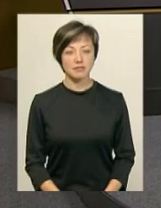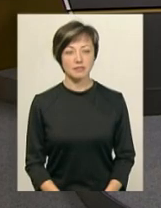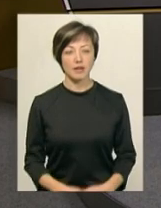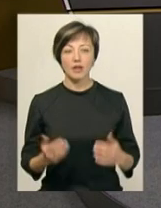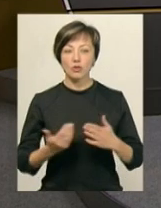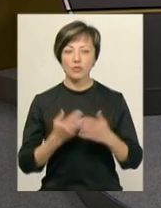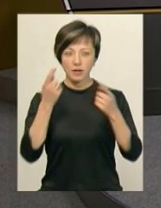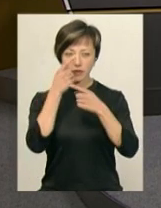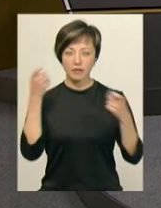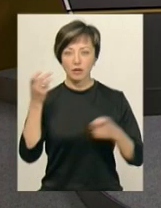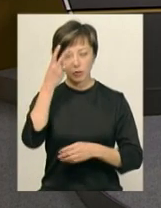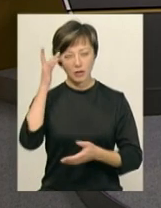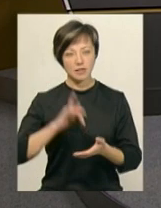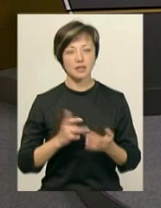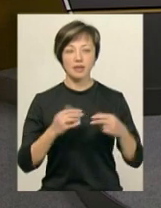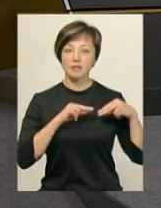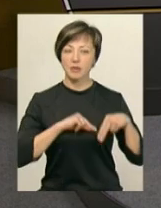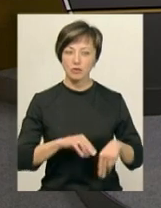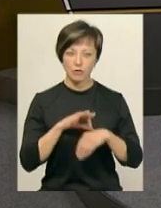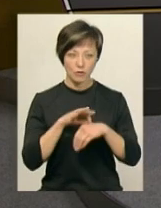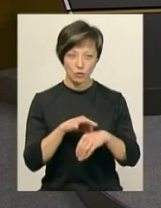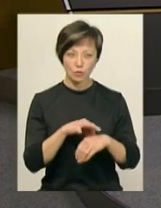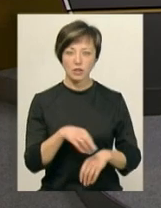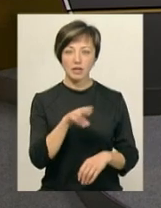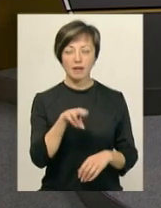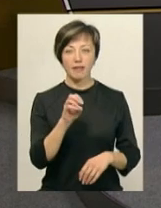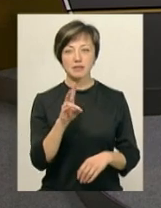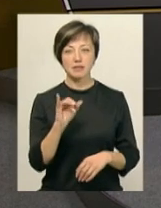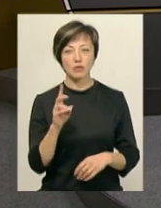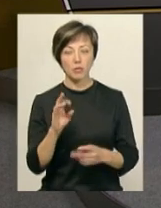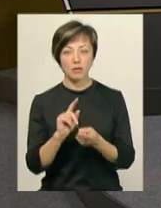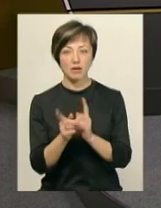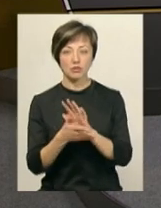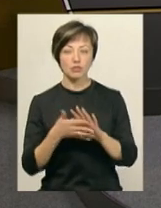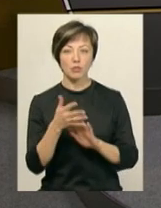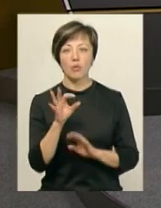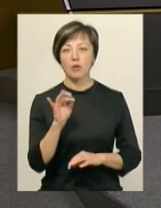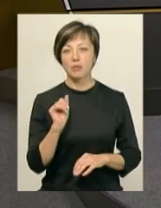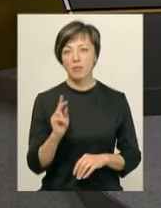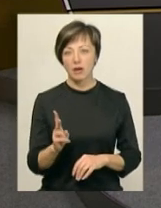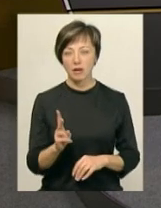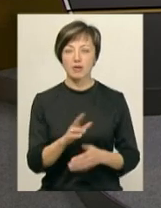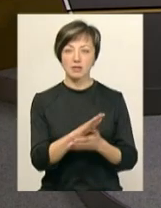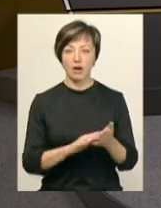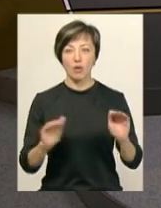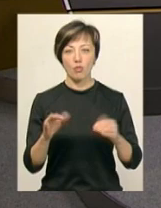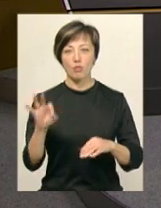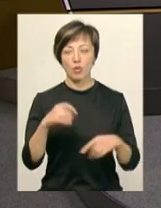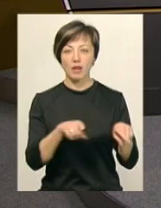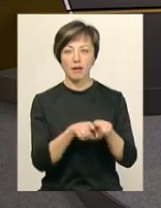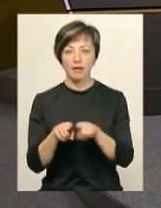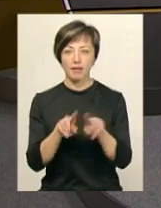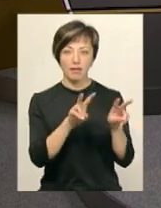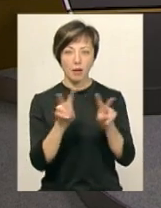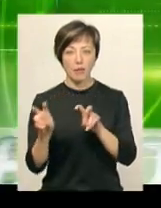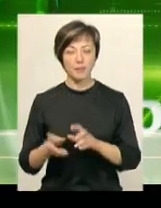Новини в ефірі «Поділля Центр». студії для вас працюють ведуча Дарина Денисенко, переклад на жестову мову Ольга Рибак. Далі коротко про такі теми.